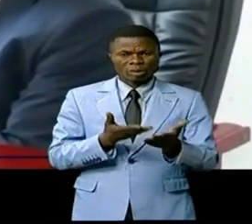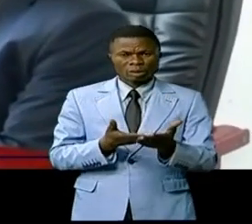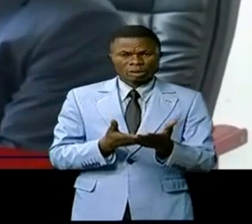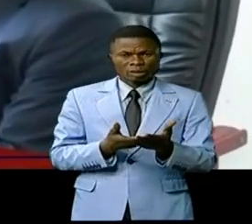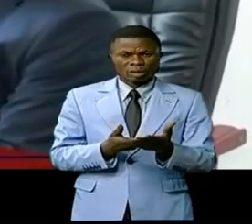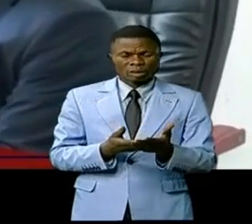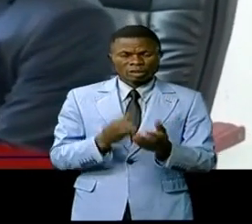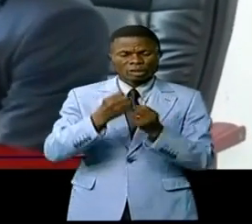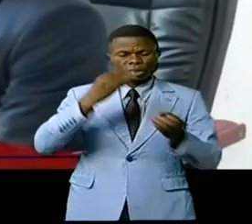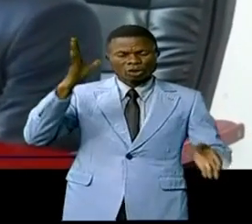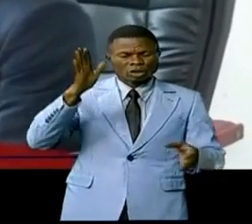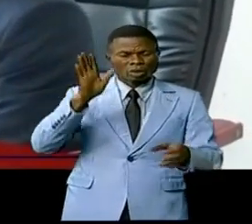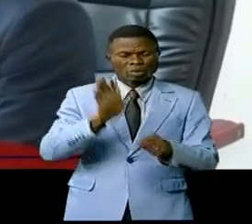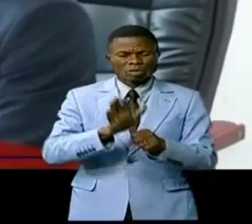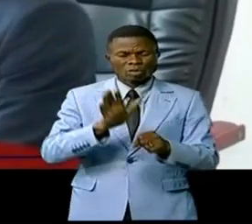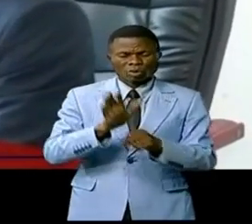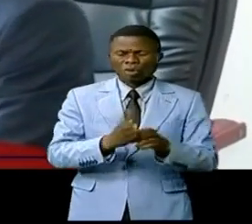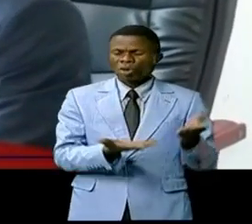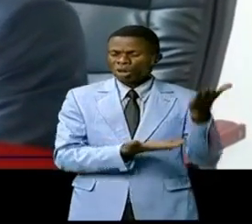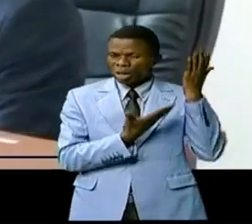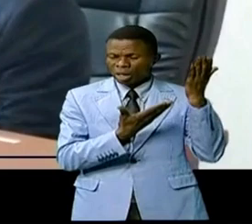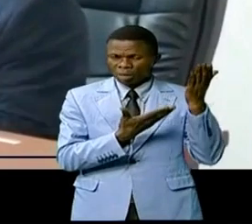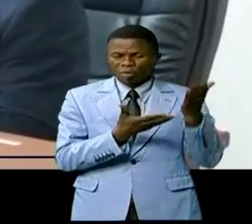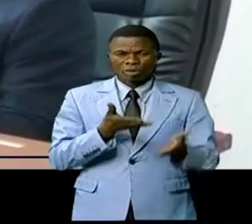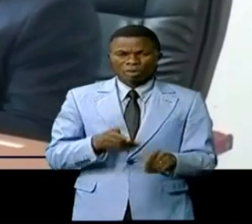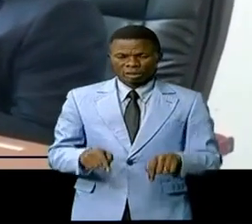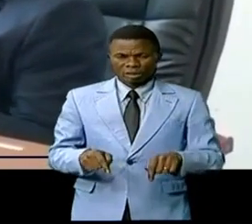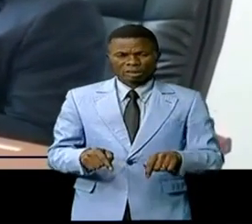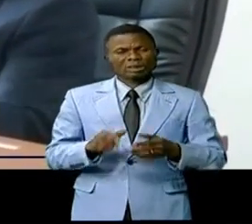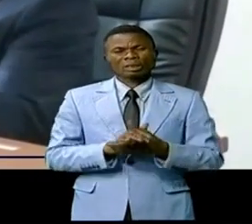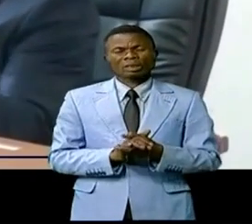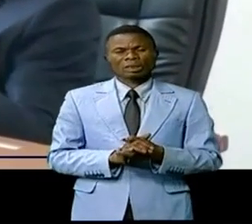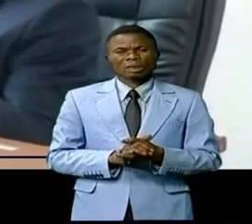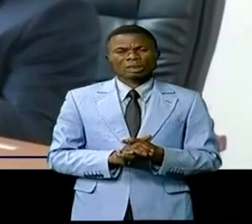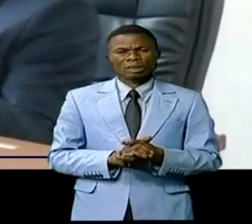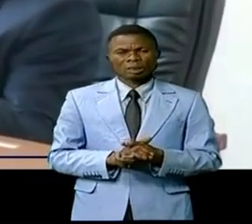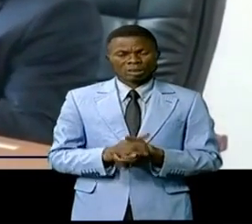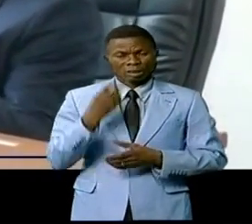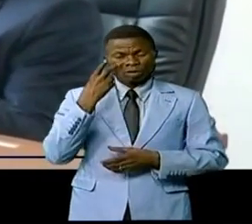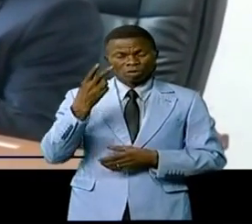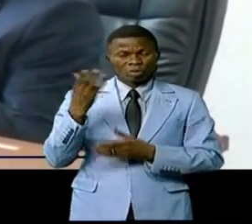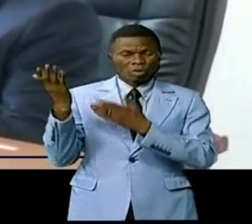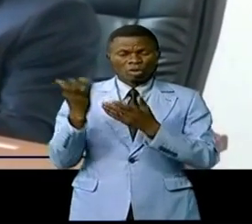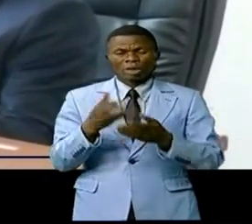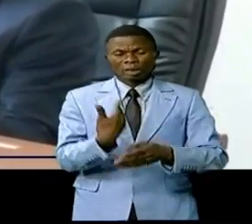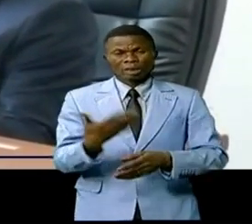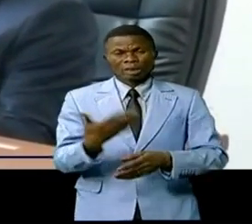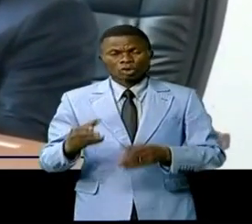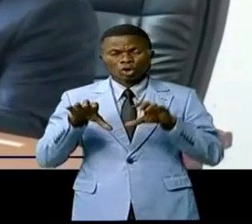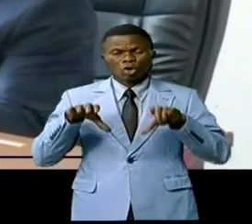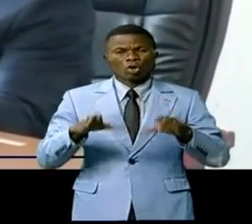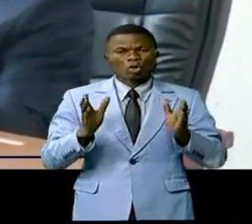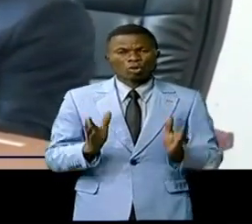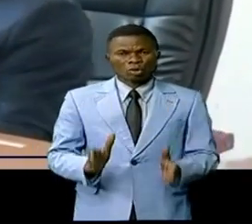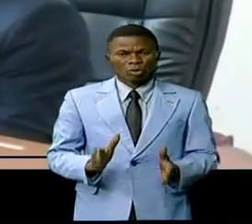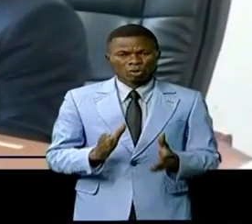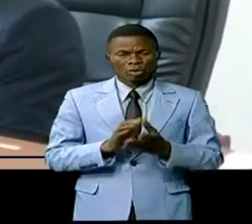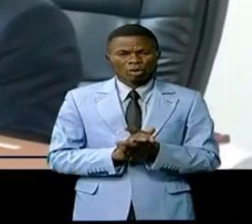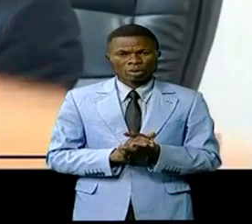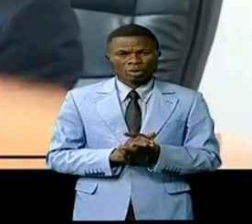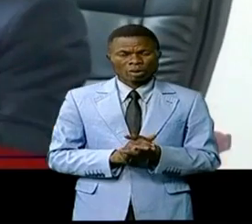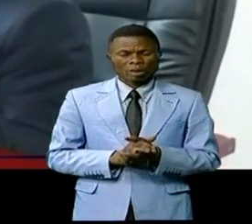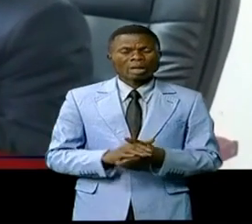C'est un potentiel démographique important pour les affaires. Vraiment, le marché congolais est ouvert aux